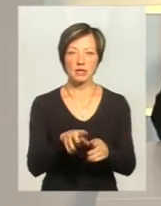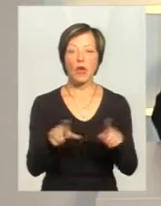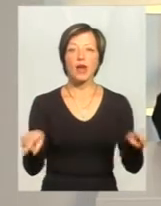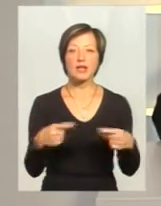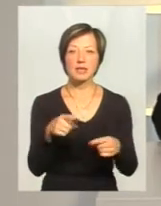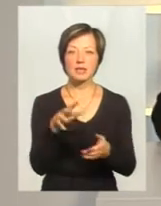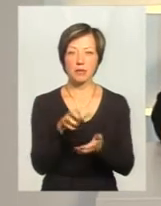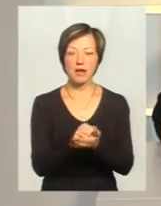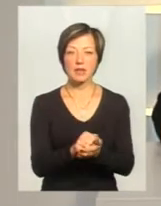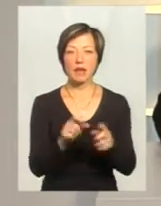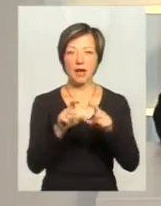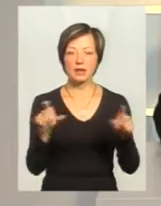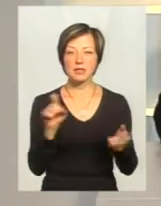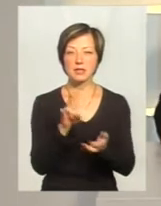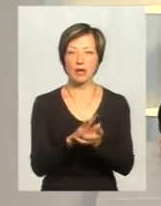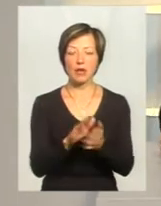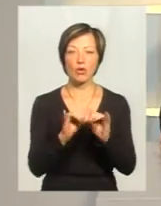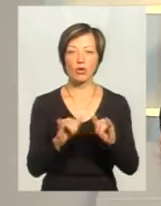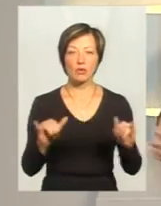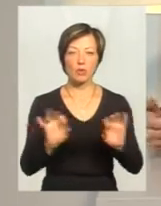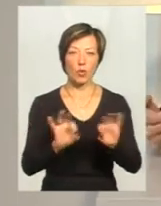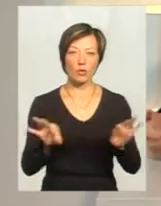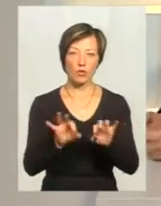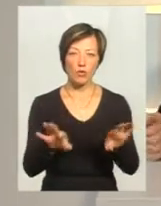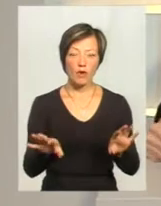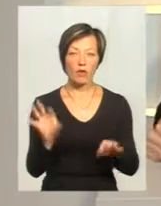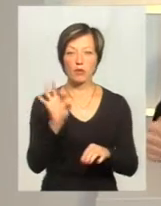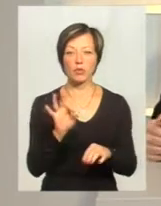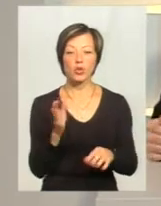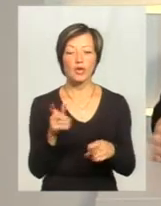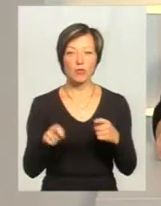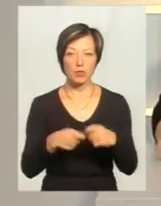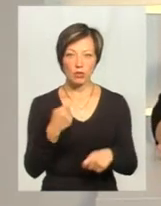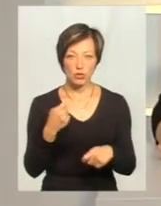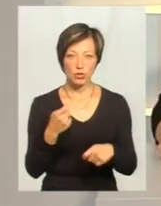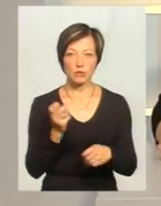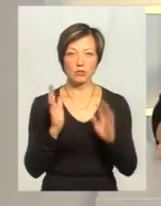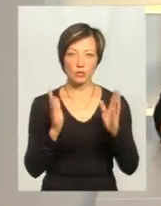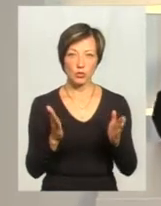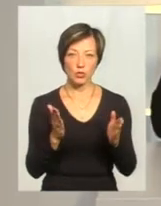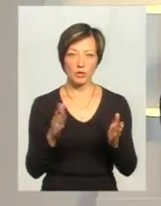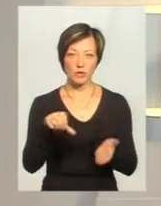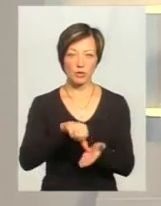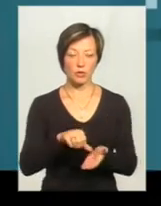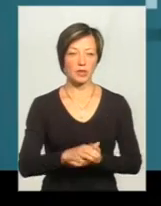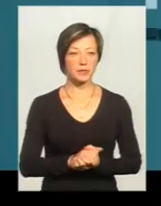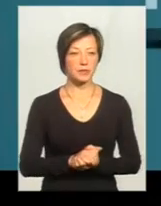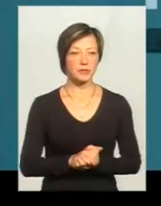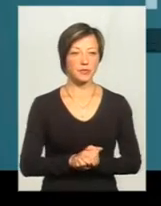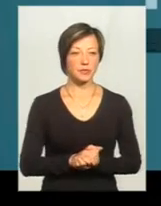Агенція Сталого Розвитку. Її представниця Юлія Мазру прокоментувала, проти яких порушень стосовно тварин будуть виступати. Послухаємо.